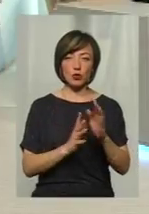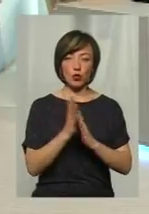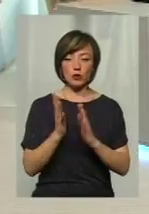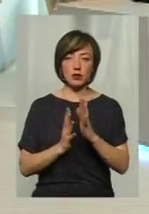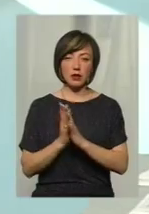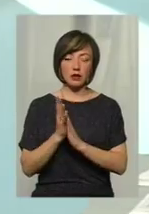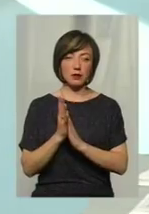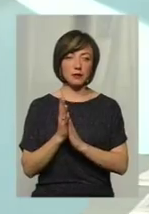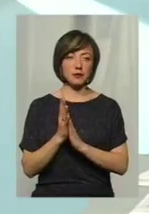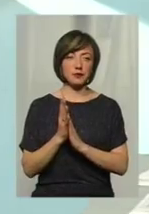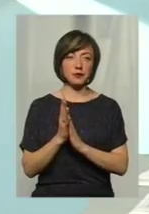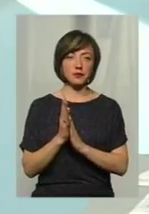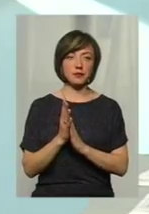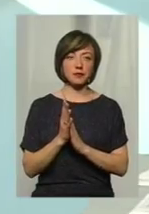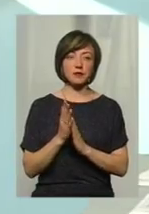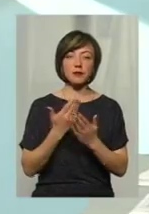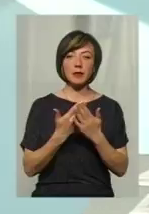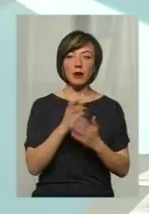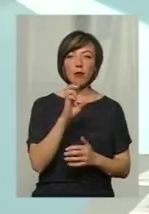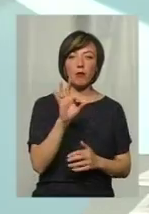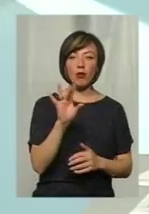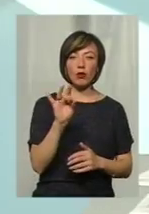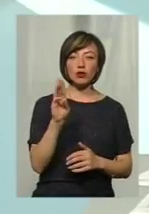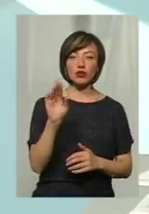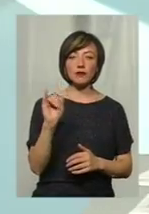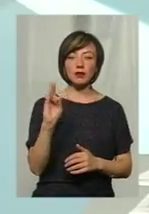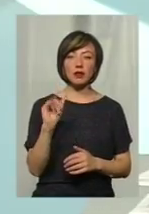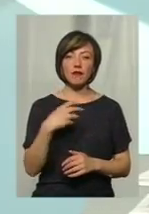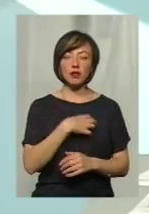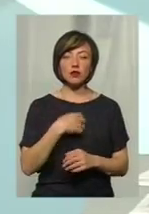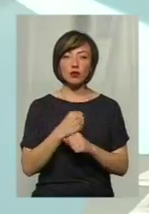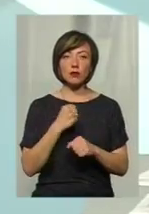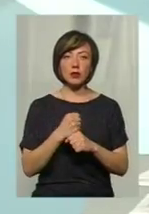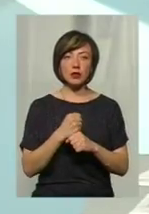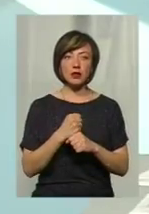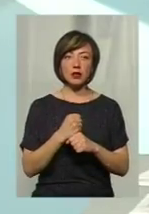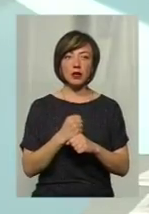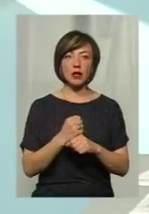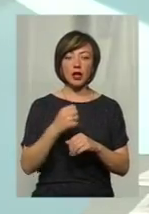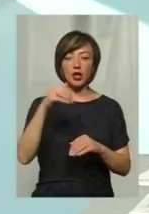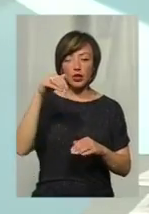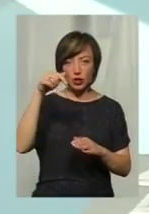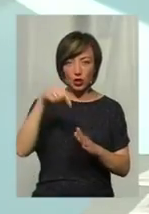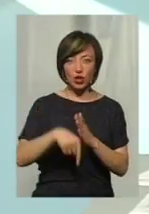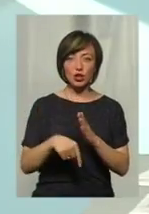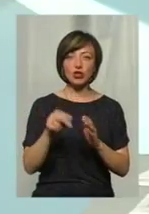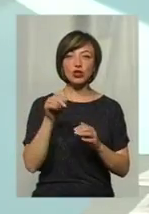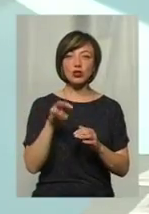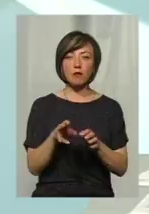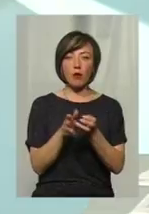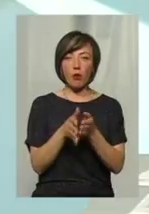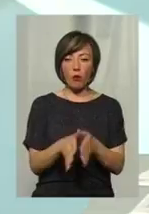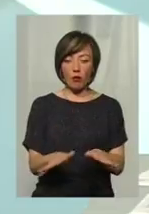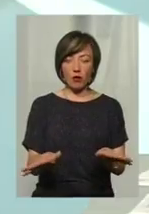'ян, борщівник, сосновського, важливо це зробити нижчі точки росту, нижчі кореневої